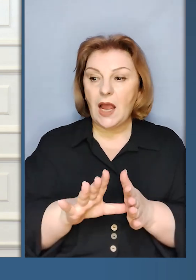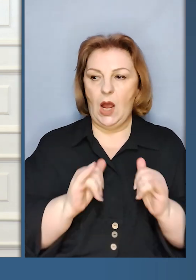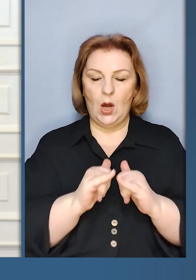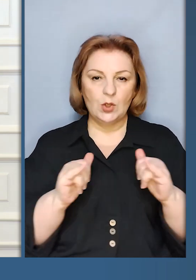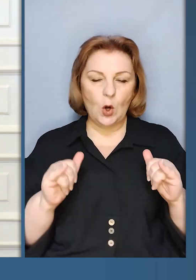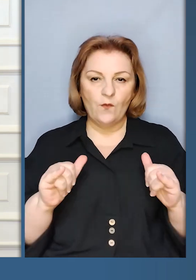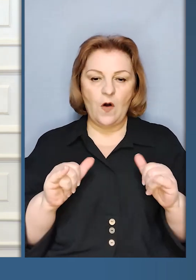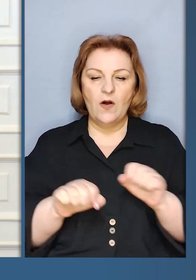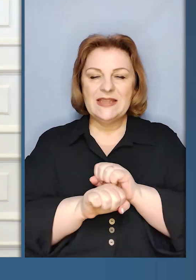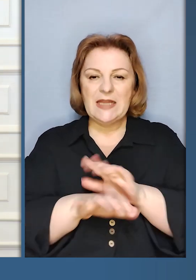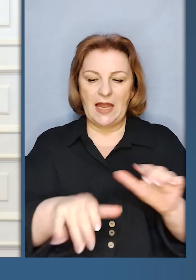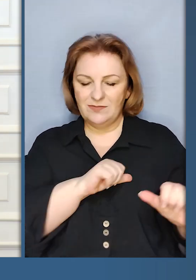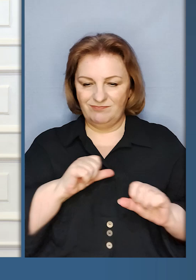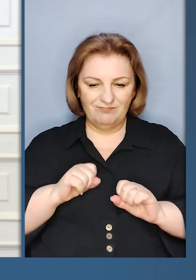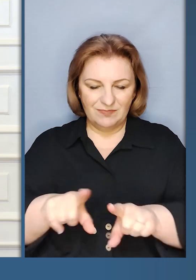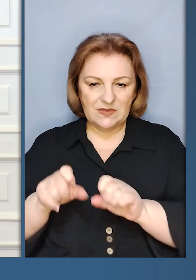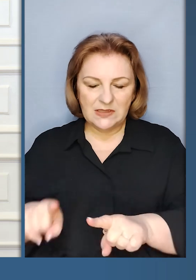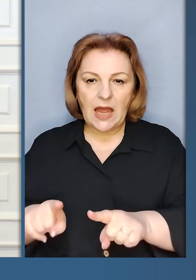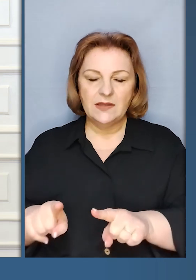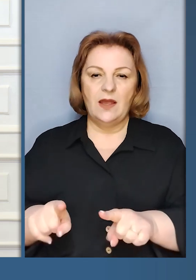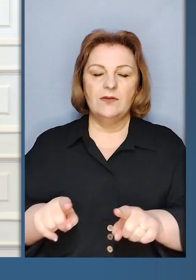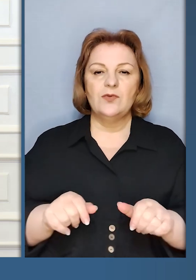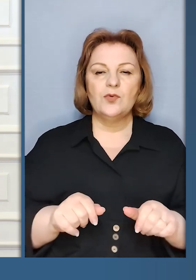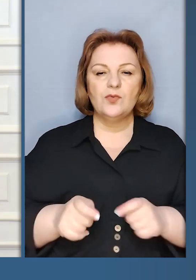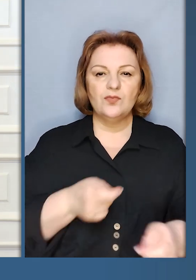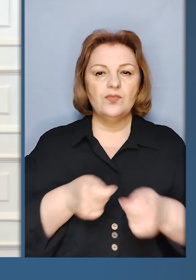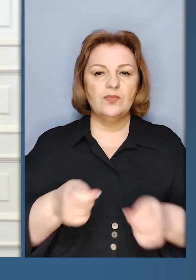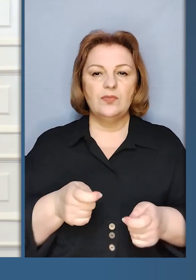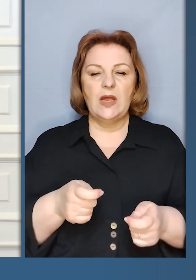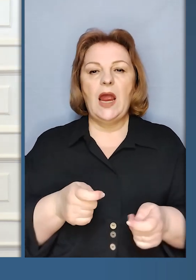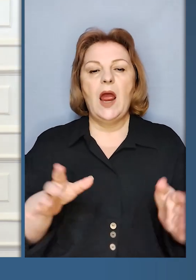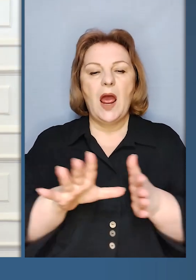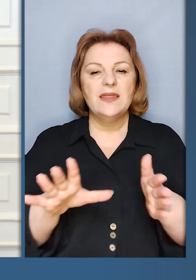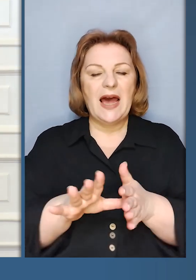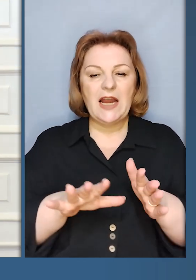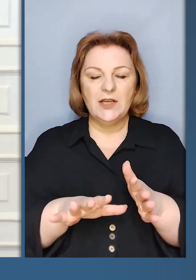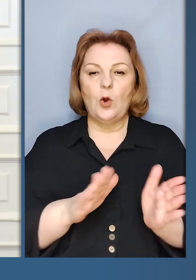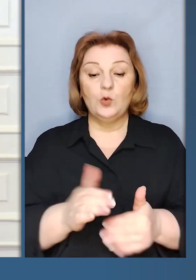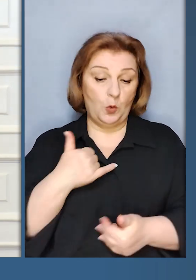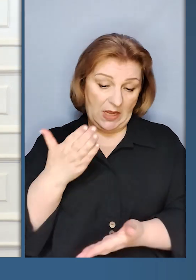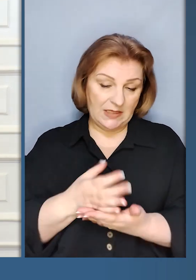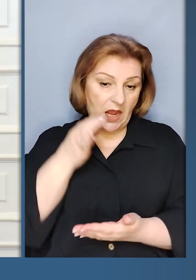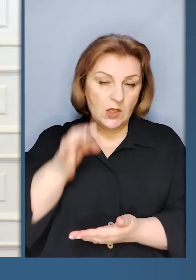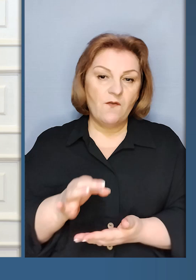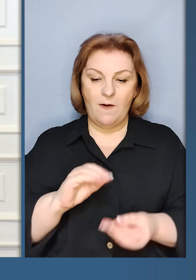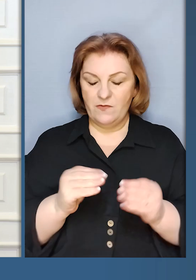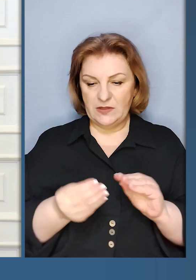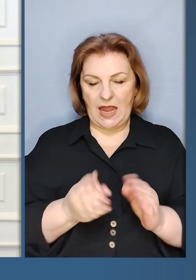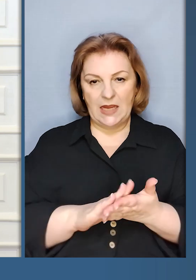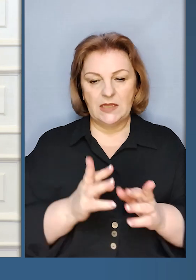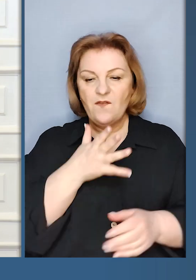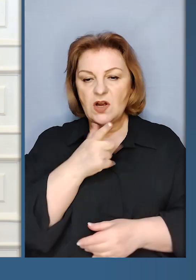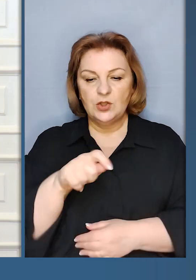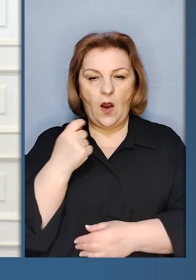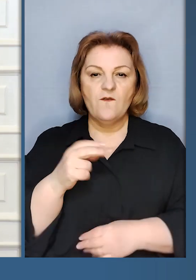електроенергія, розвивати децентралізацію енергетичну систему. У нас є досвід, як в таких кризових ситуаціях, як у